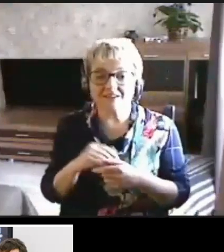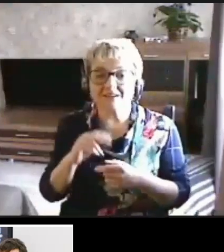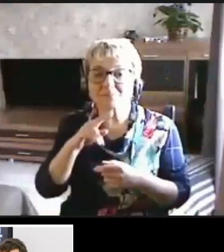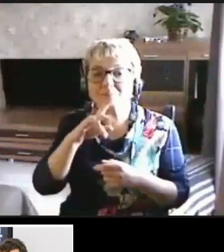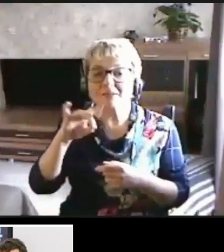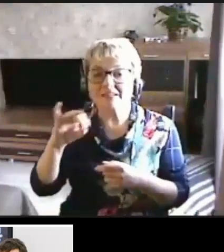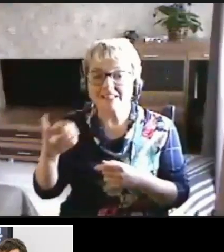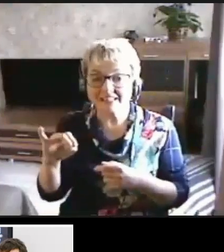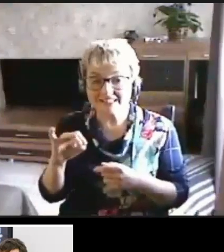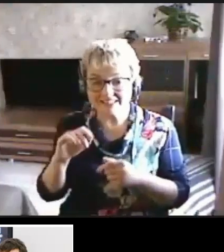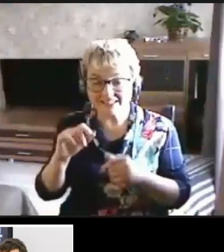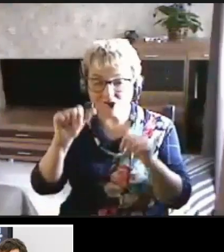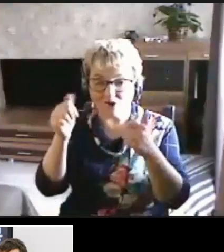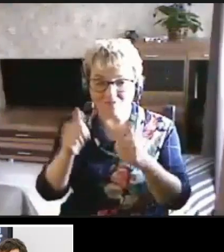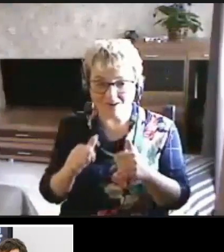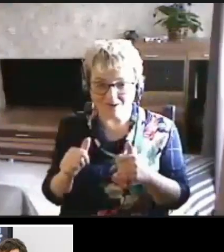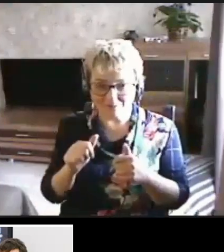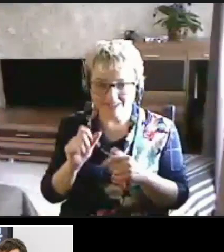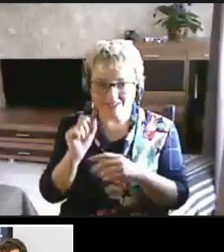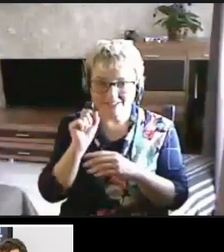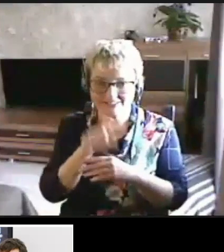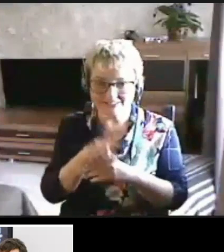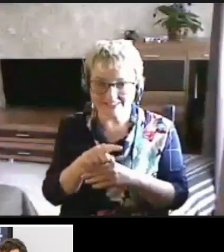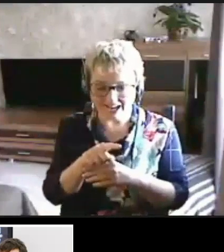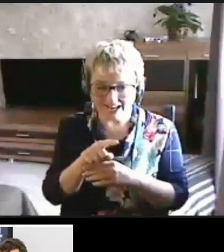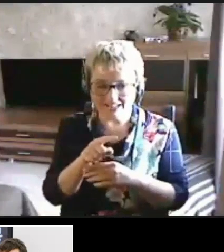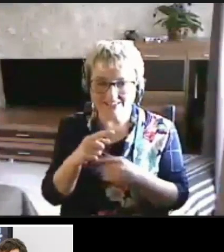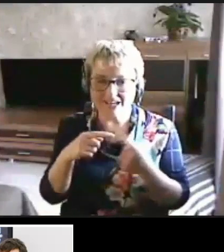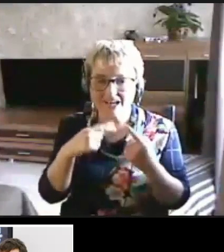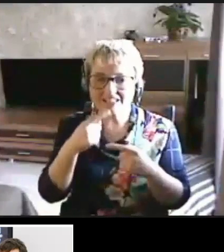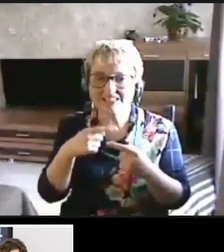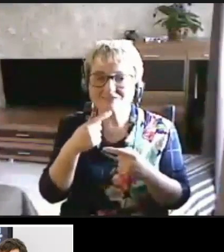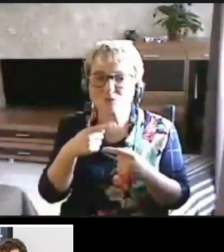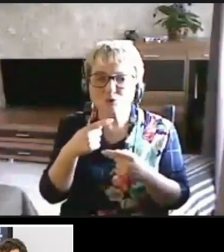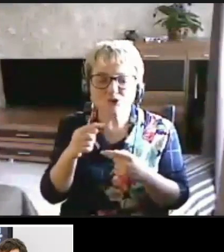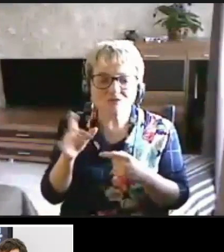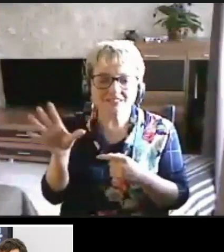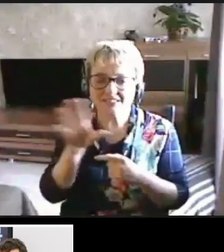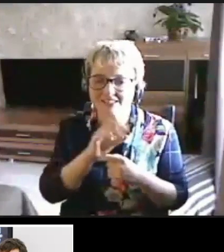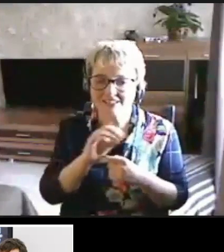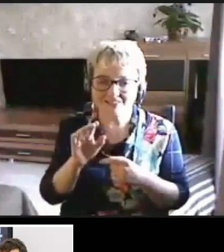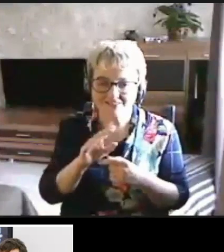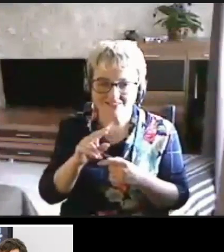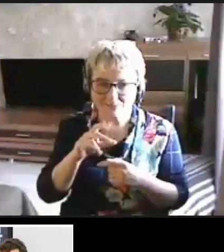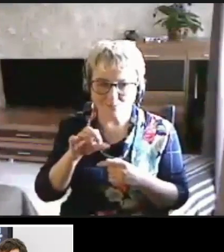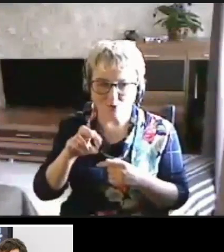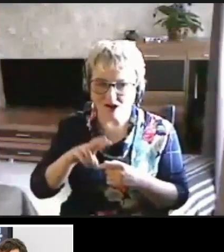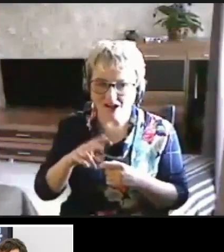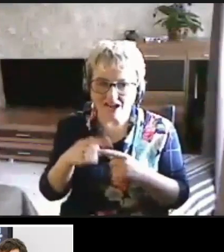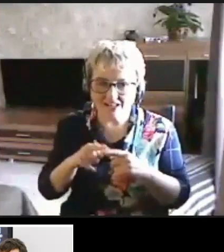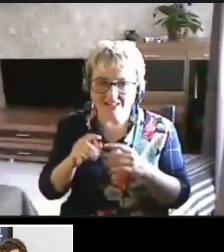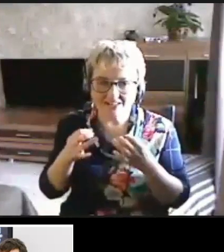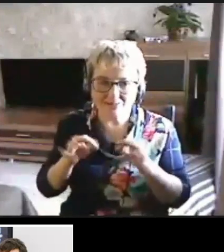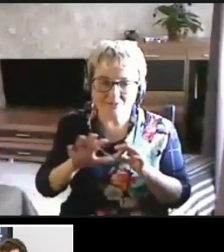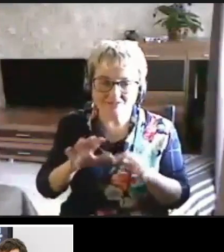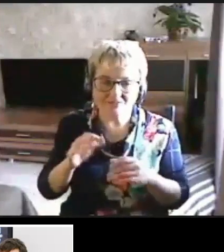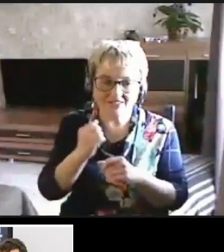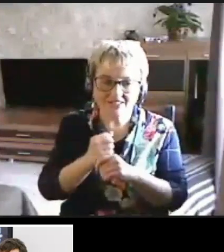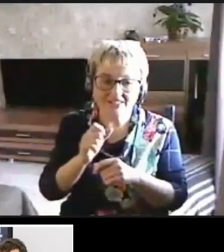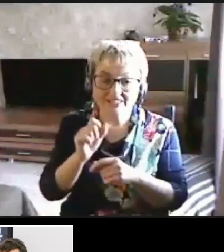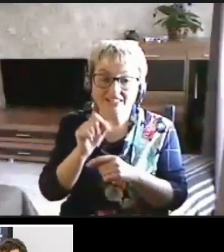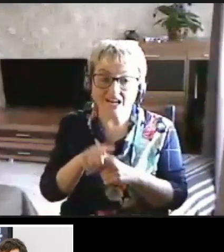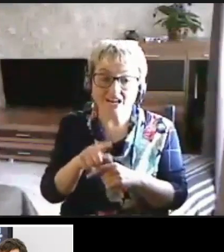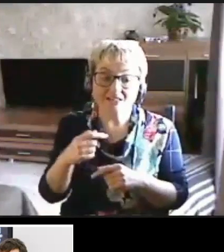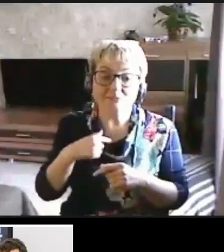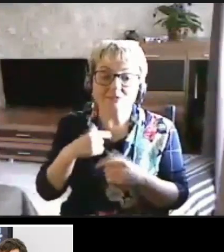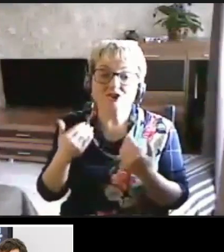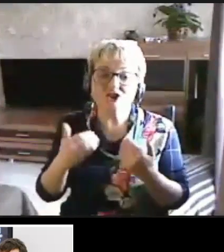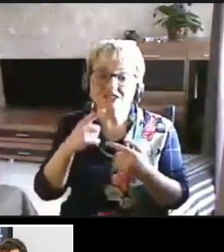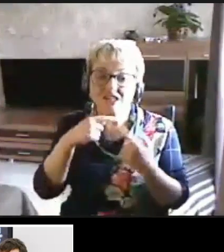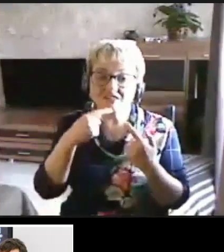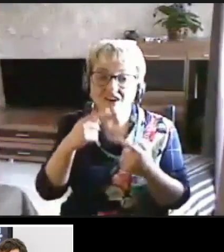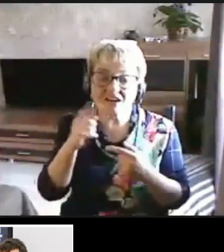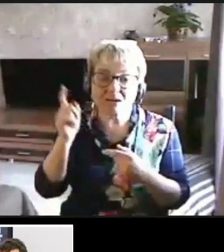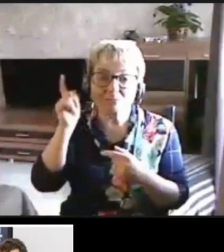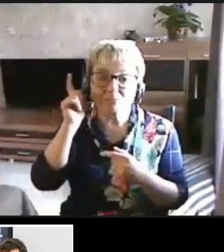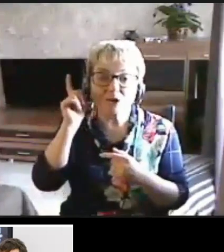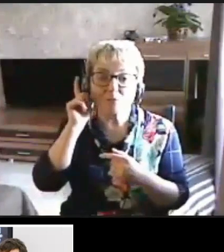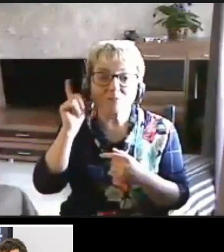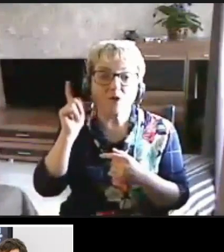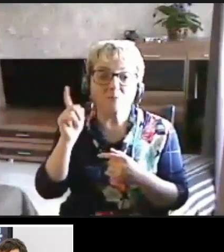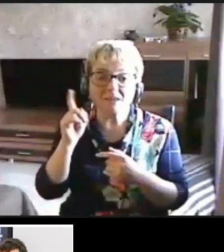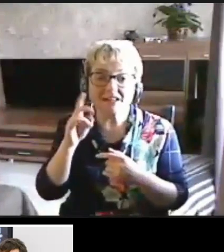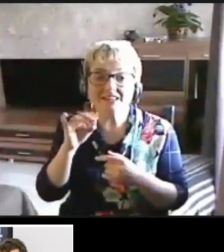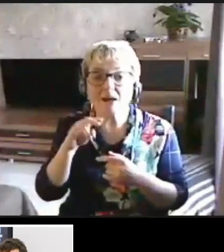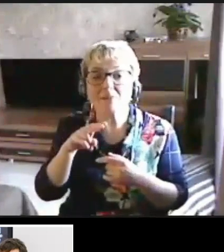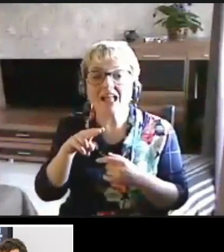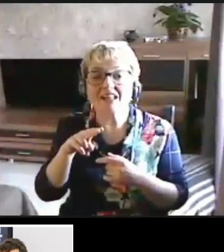оформлении заказа озвучиваются не все поля и это не позволяет сделать заказ. Мы сейчас говорим про мобильные приложения на